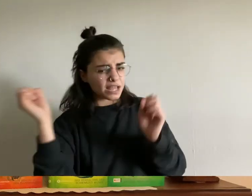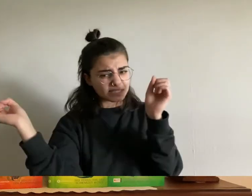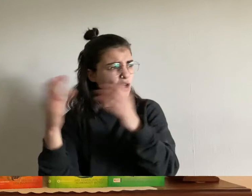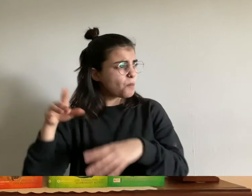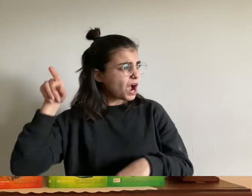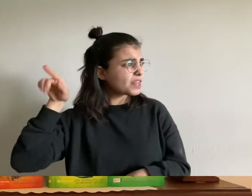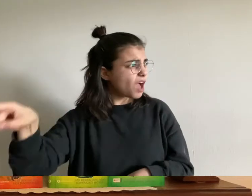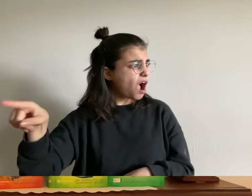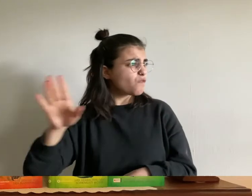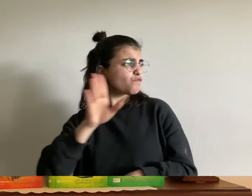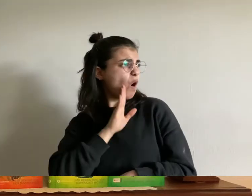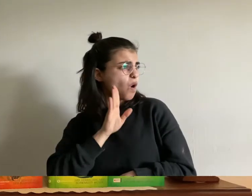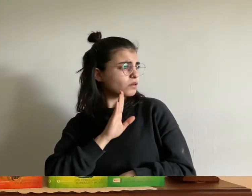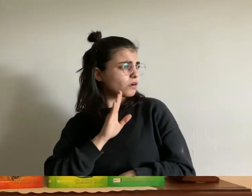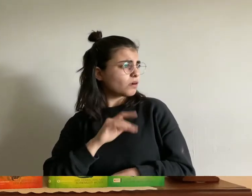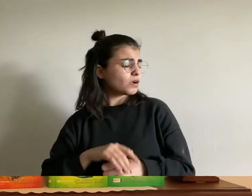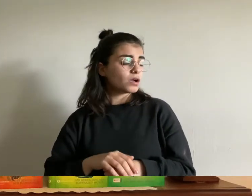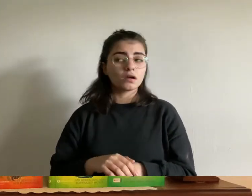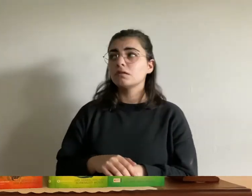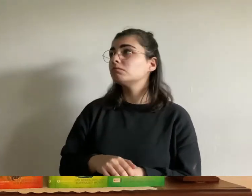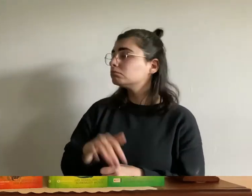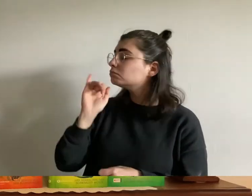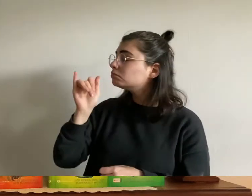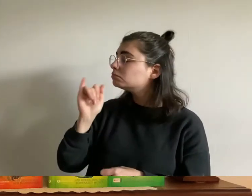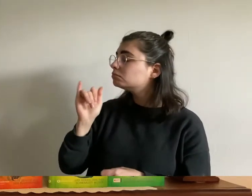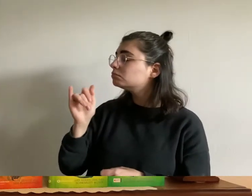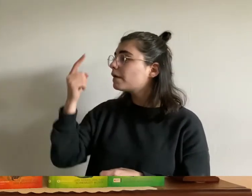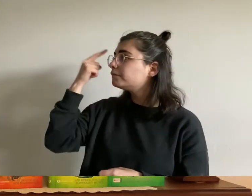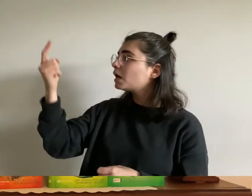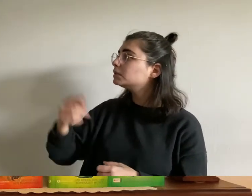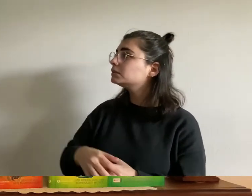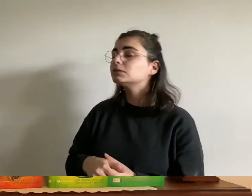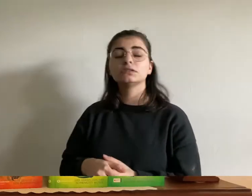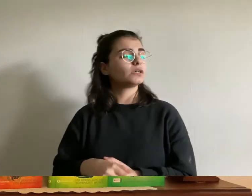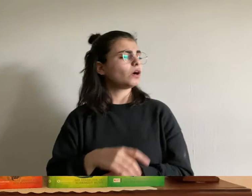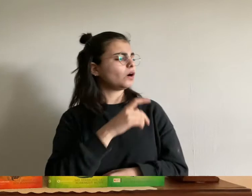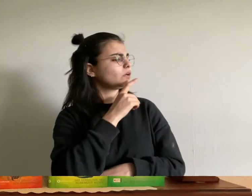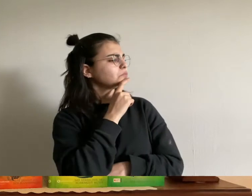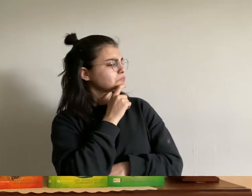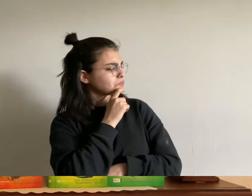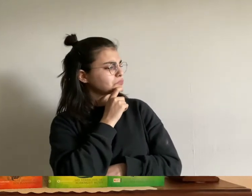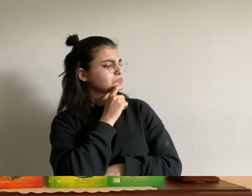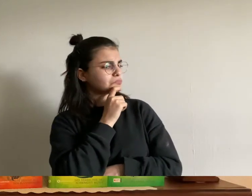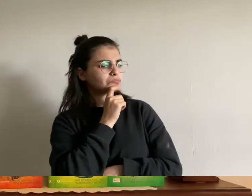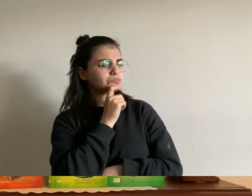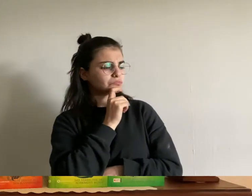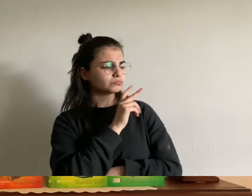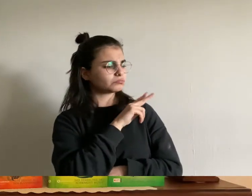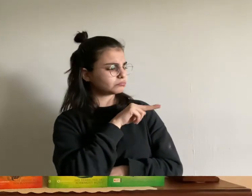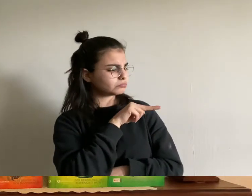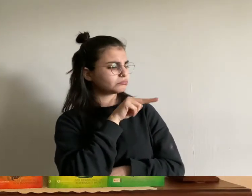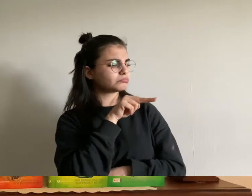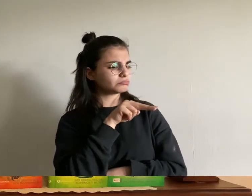bekannt so so der gaukler ließ den blick von einem zum anderen streifen